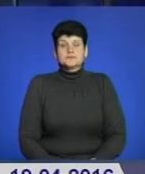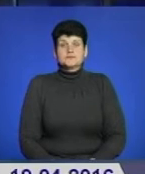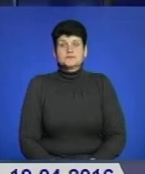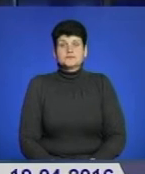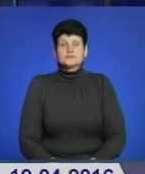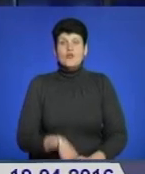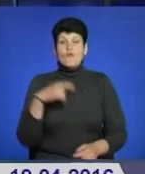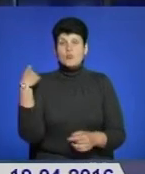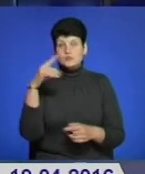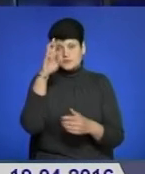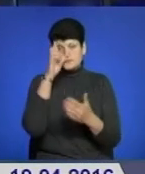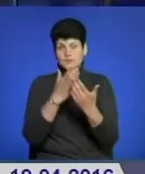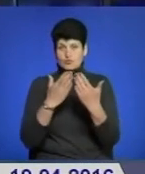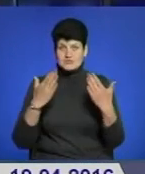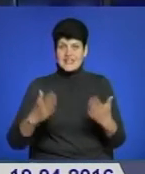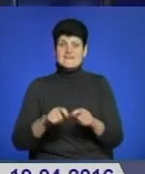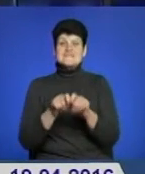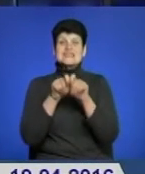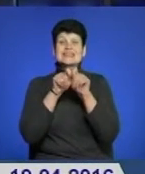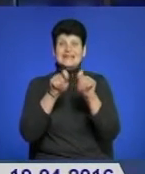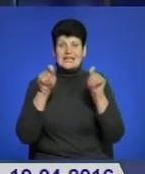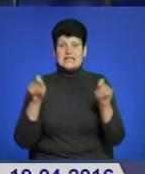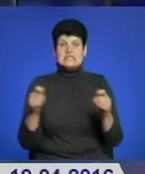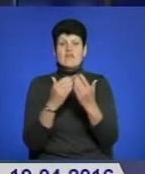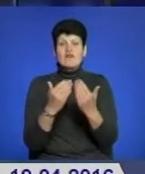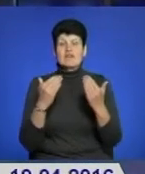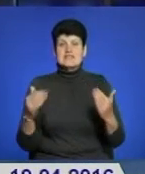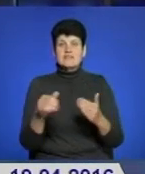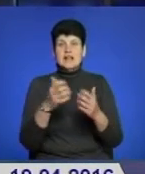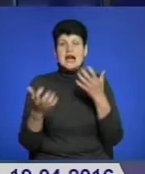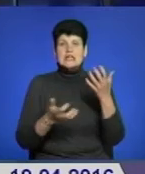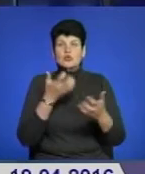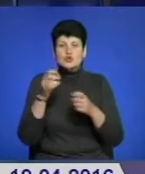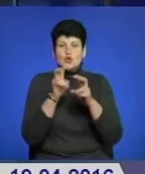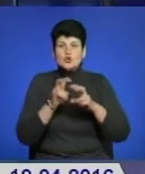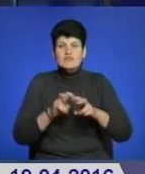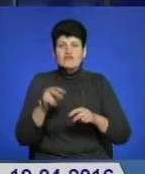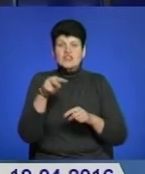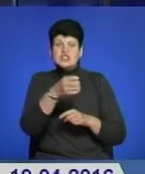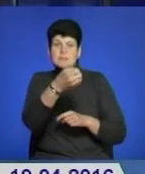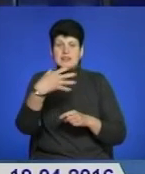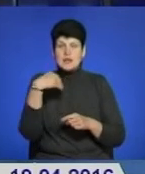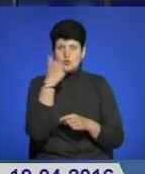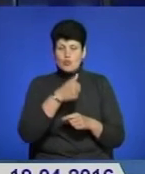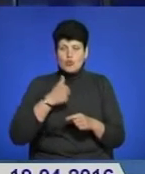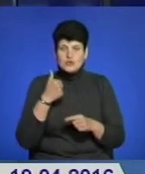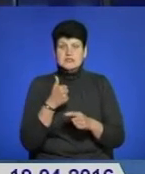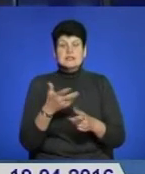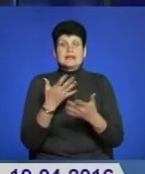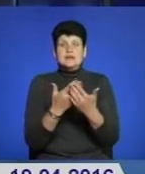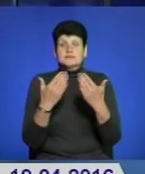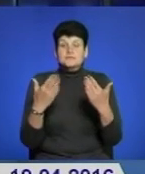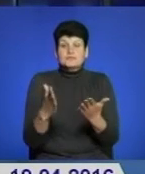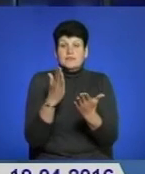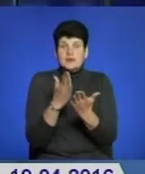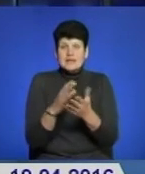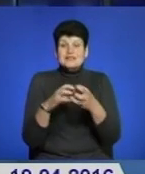В обласному краєзнавчому музеї відкрилася виставка «Археологічні дослідження» у 2015 році. На експозиції представлені